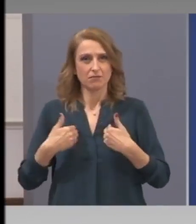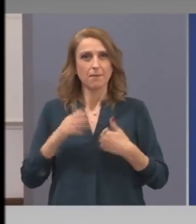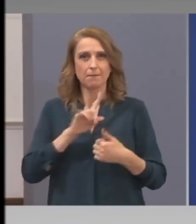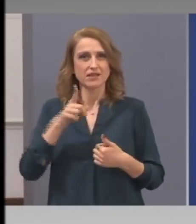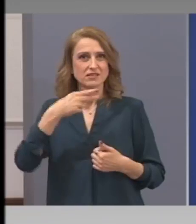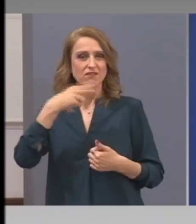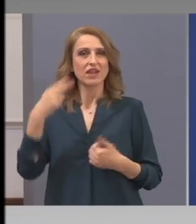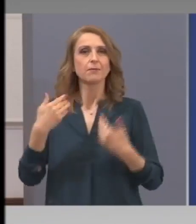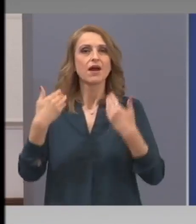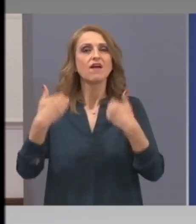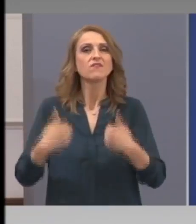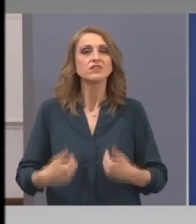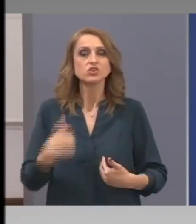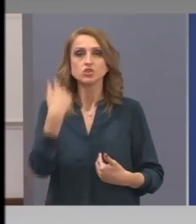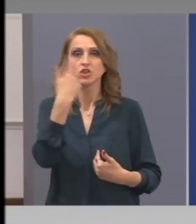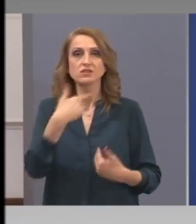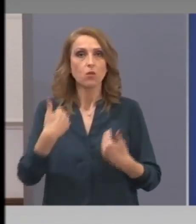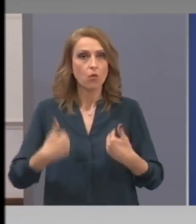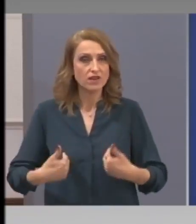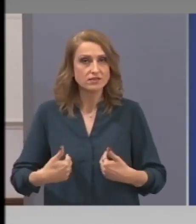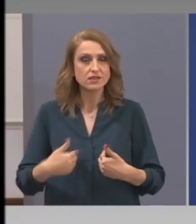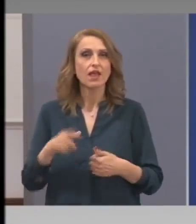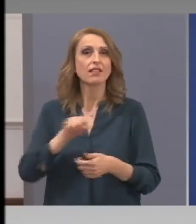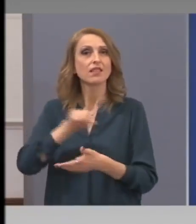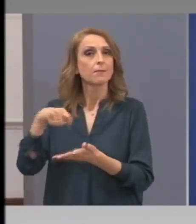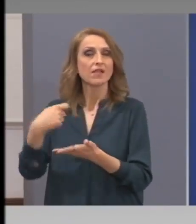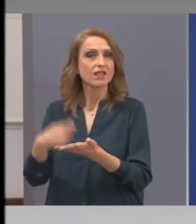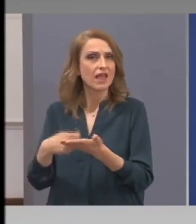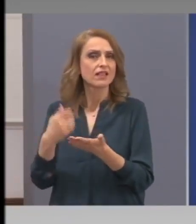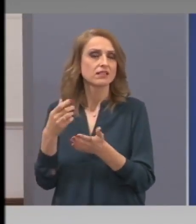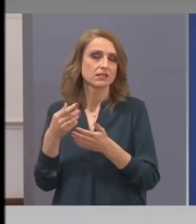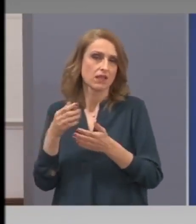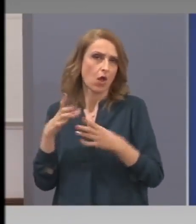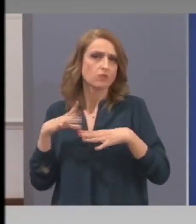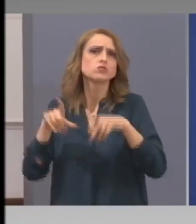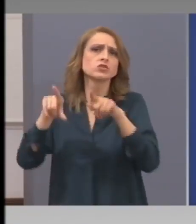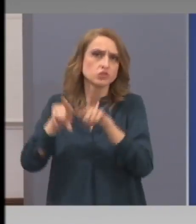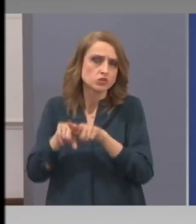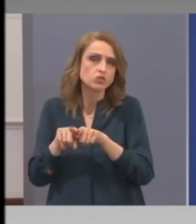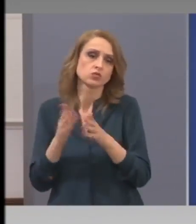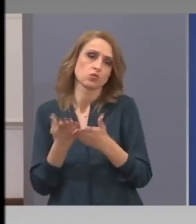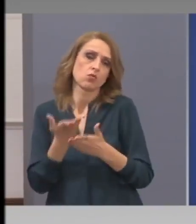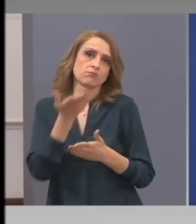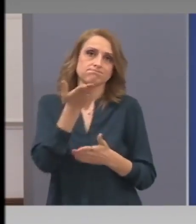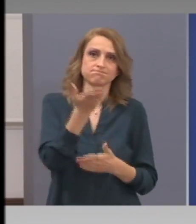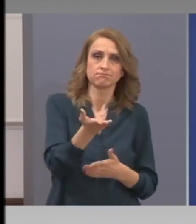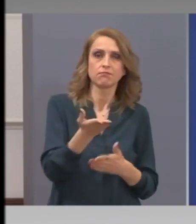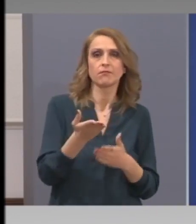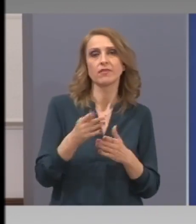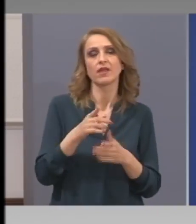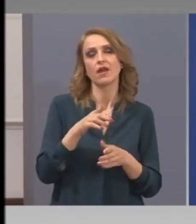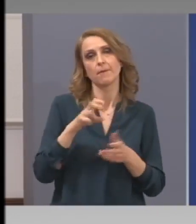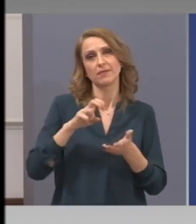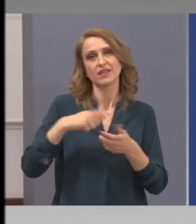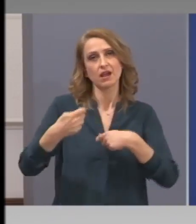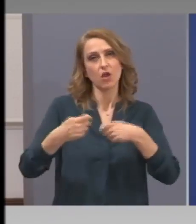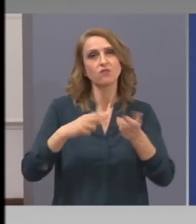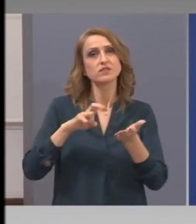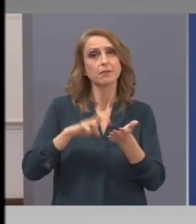за тези, които са в неплатен отпуск отново през търговските банки отново с ганация на ББРА. Още в следващия ден